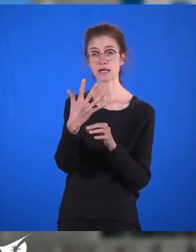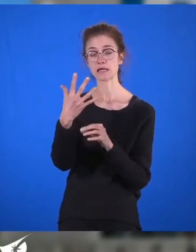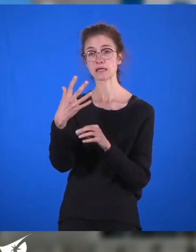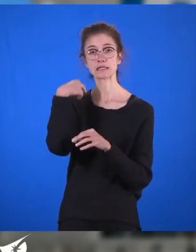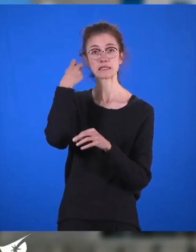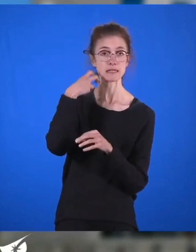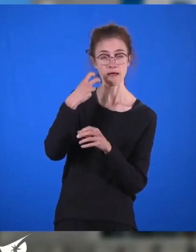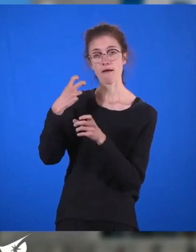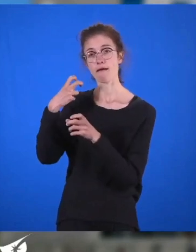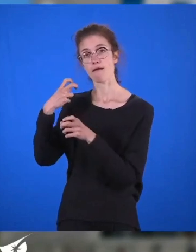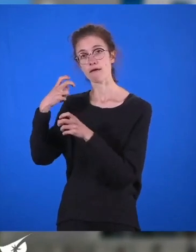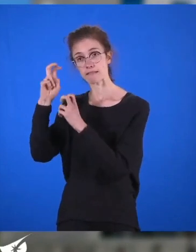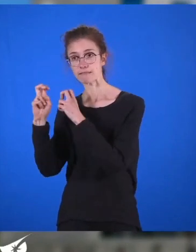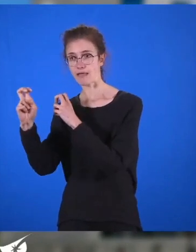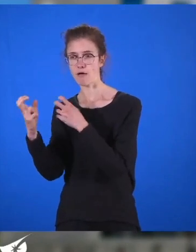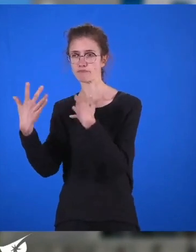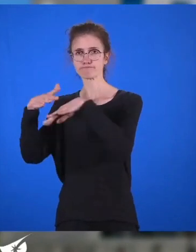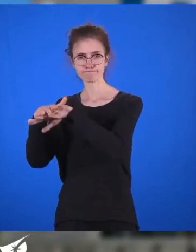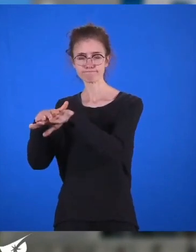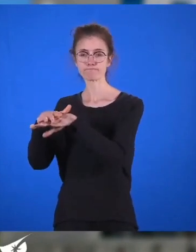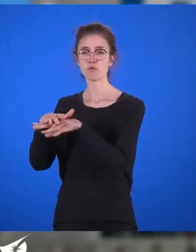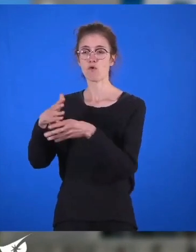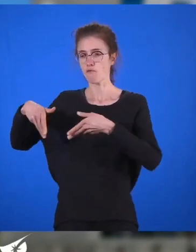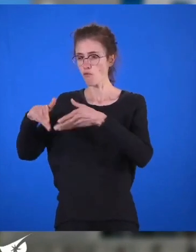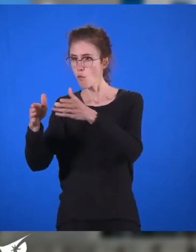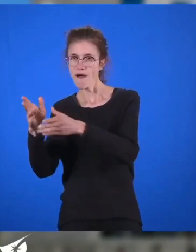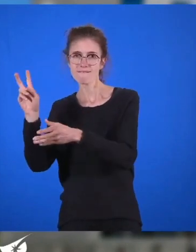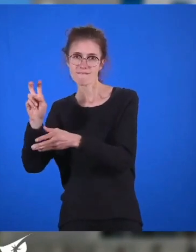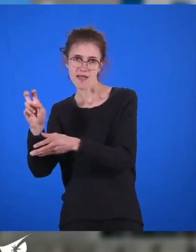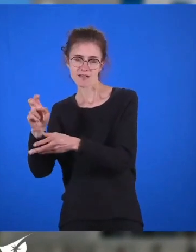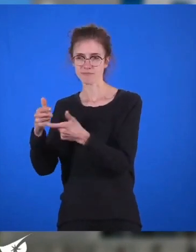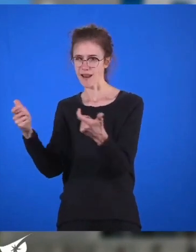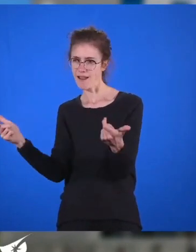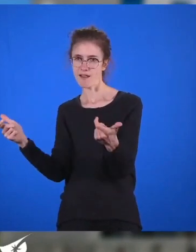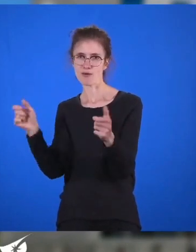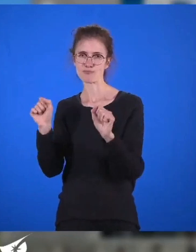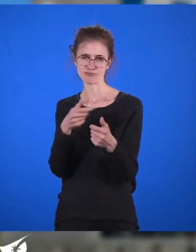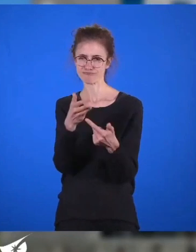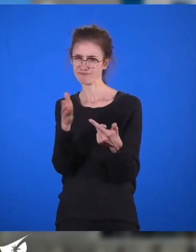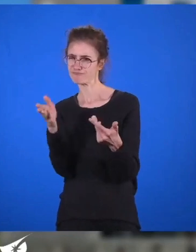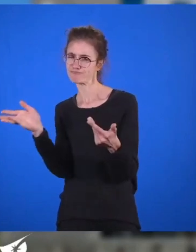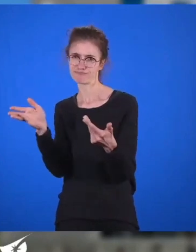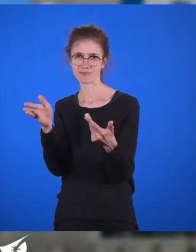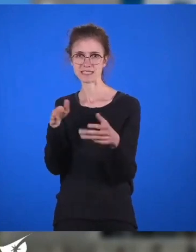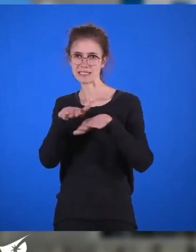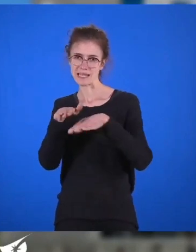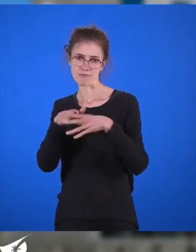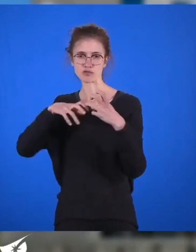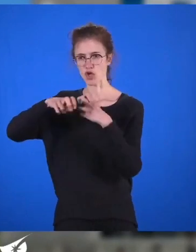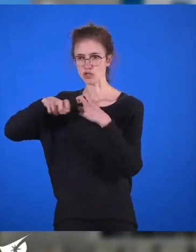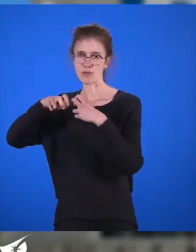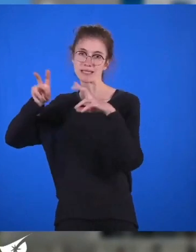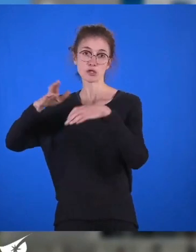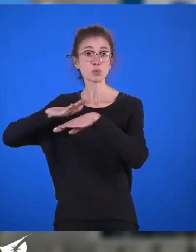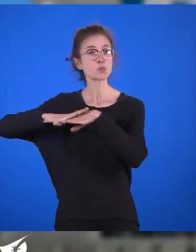déplacements en transport en commun ou via les liaisons douces. Nous laissons également la possibilité à celles et ceux qui n'ont pas d'autre